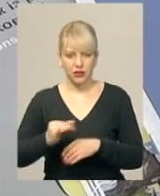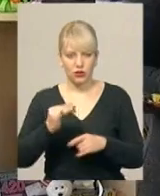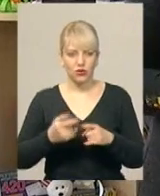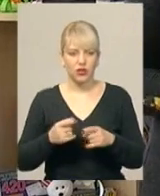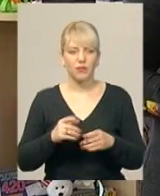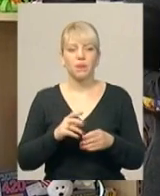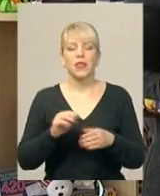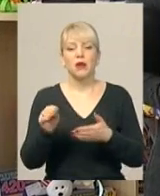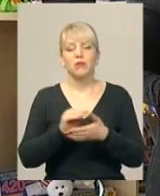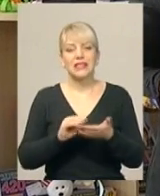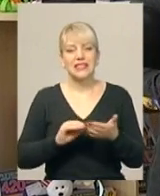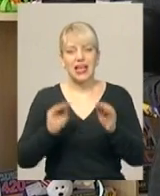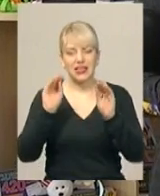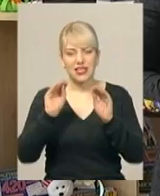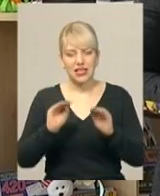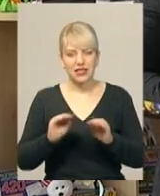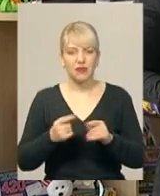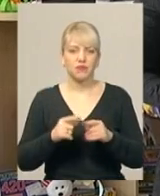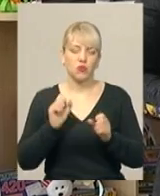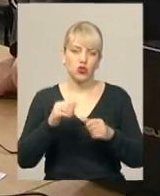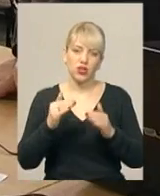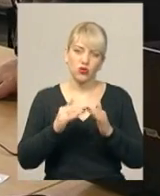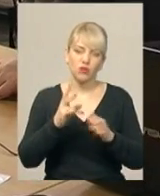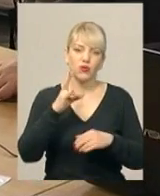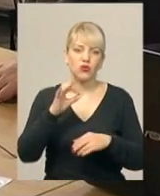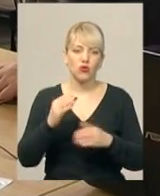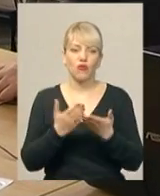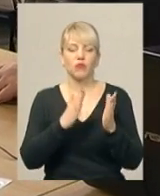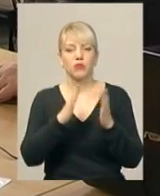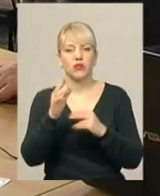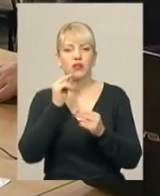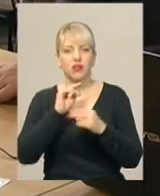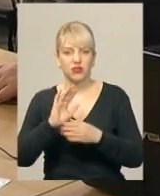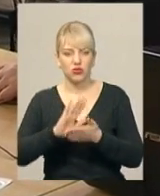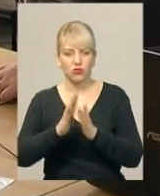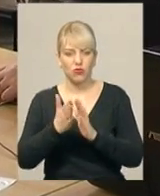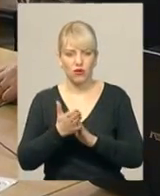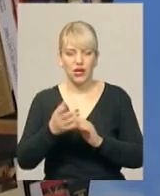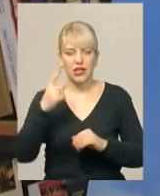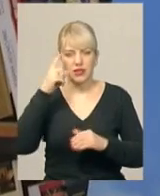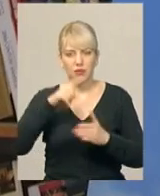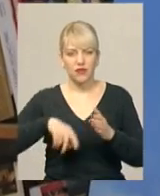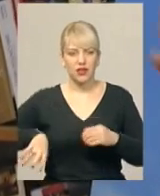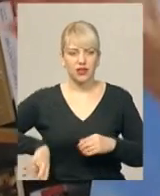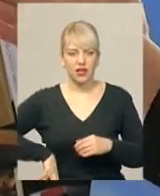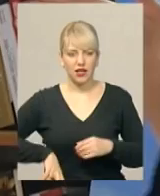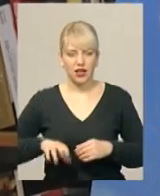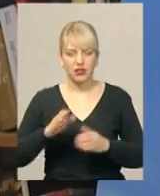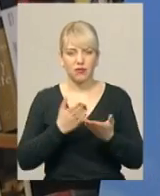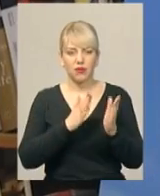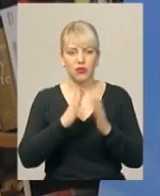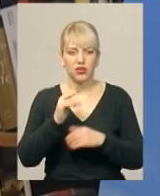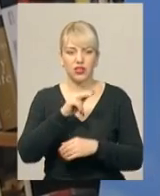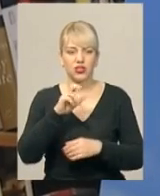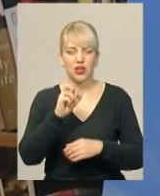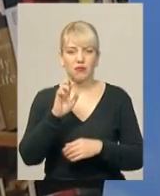вдома. Але окнеозбірні для цього створені кращі умови, запевняє директор Хмельницької обласної наукової універсальної бібліотеки Катерина